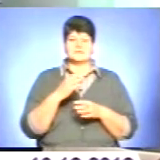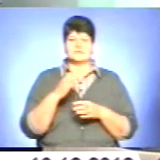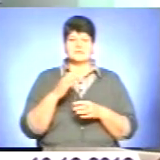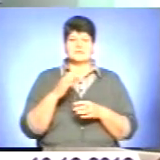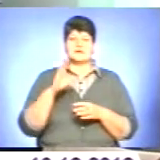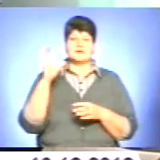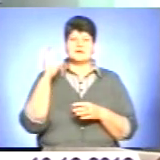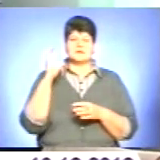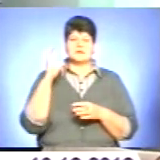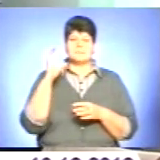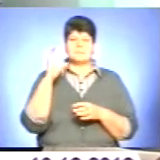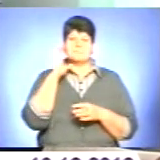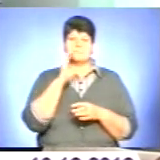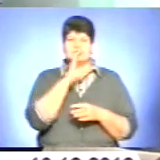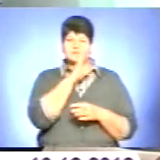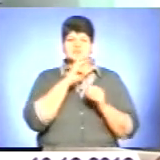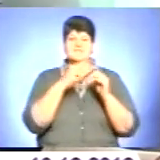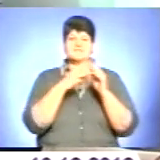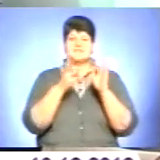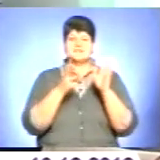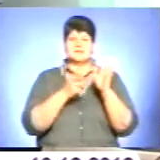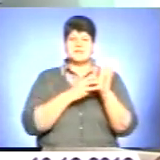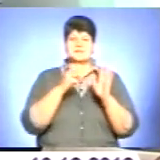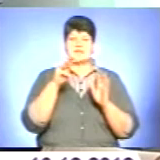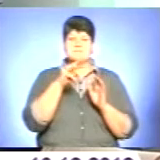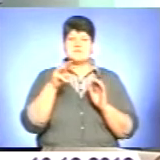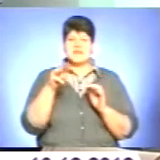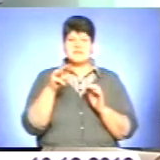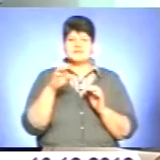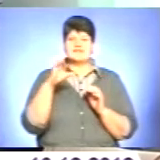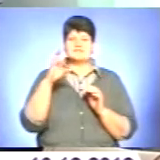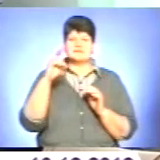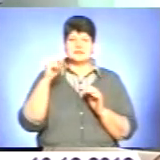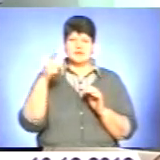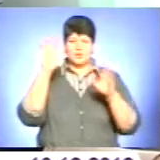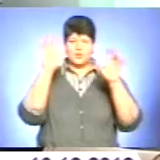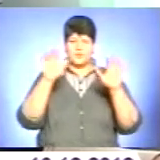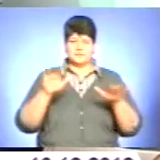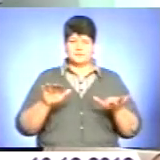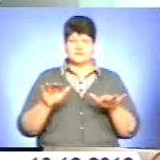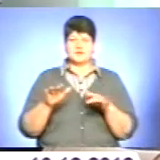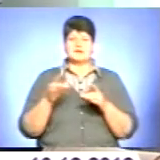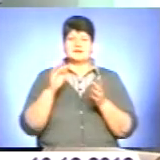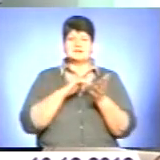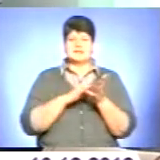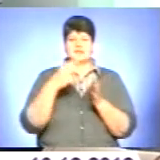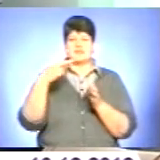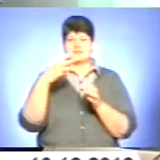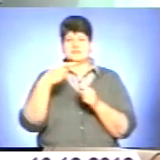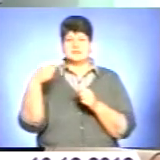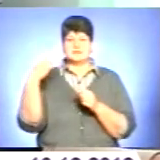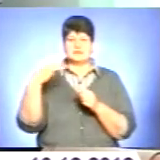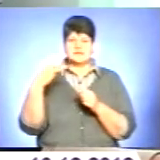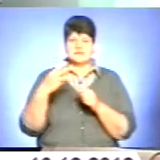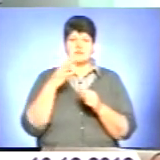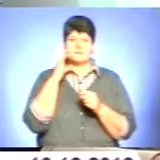міліметрів снігу, по центру і заходу – 20-30 відповідно, і по півдню – 37